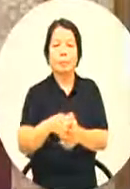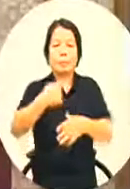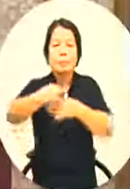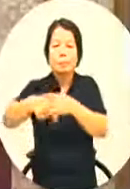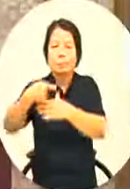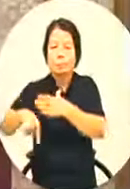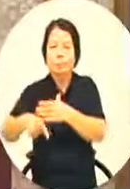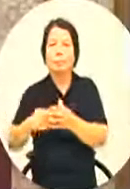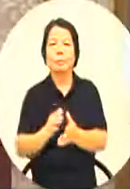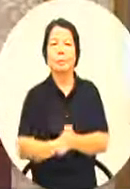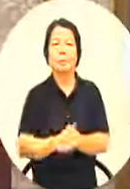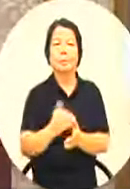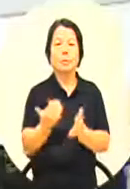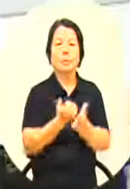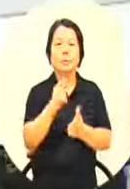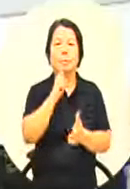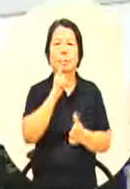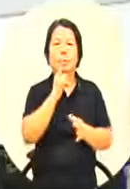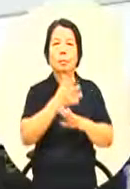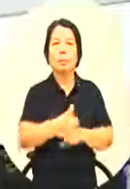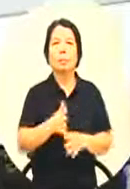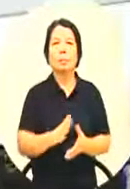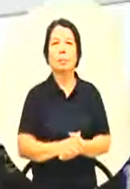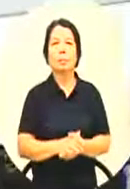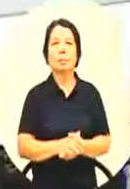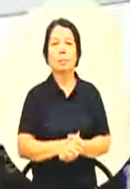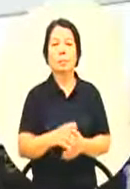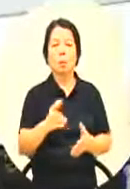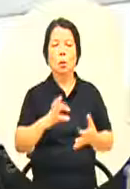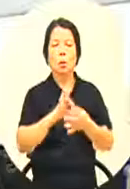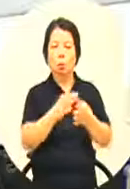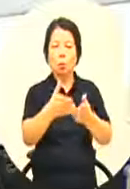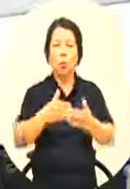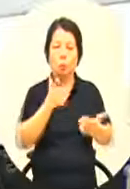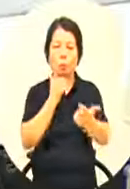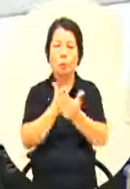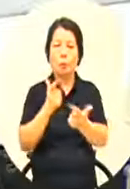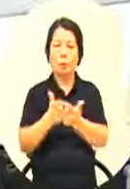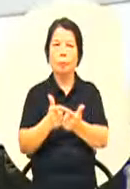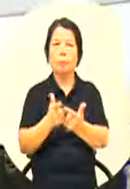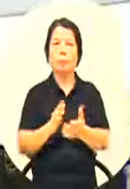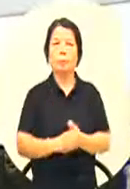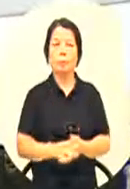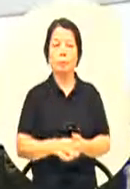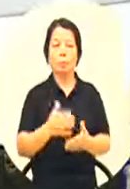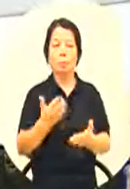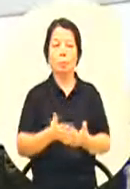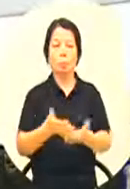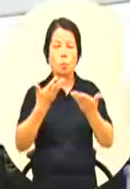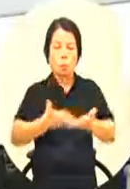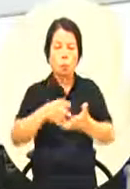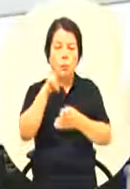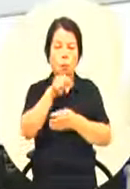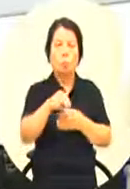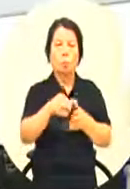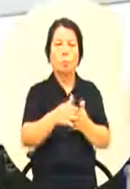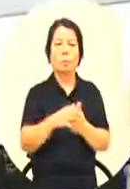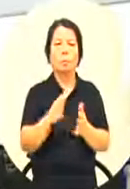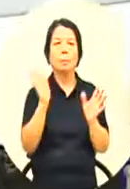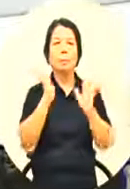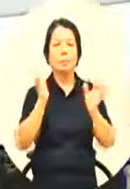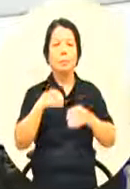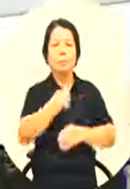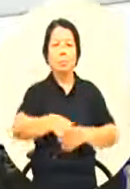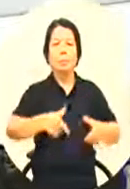或者是是的 这就是刚刚你提到的就是为了要配合 要注重我们小朋友的身心发展